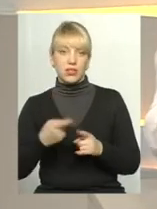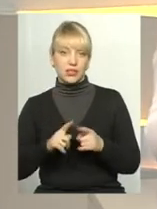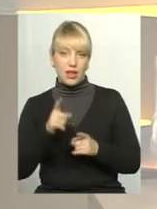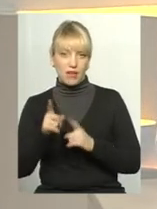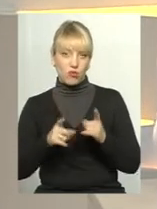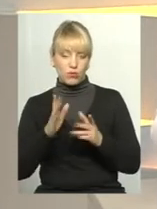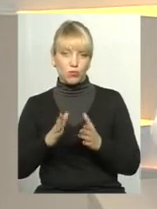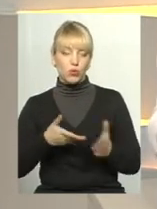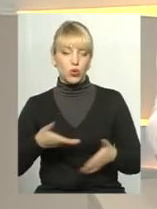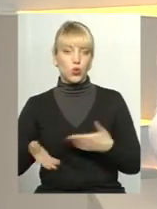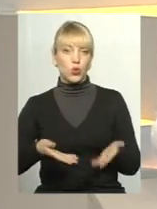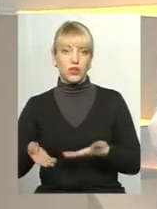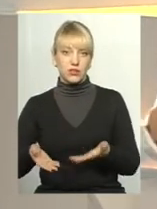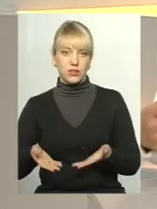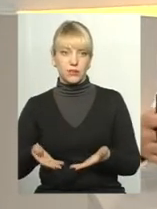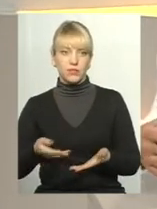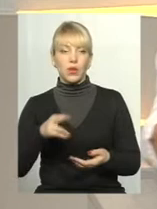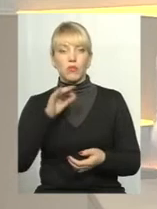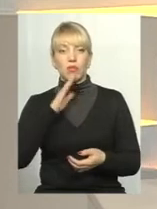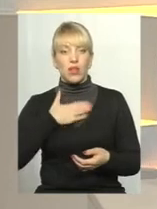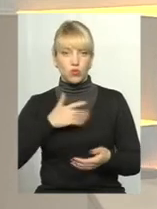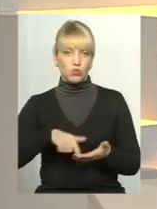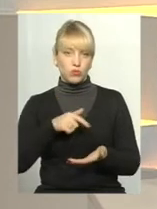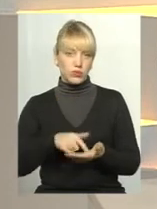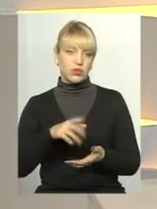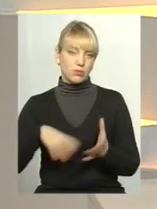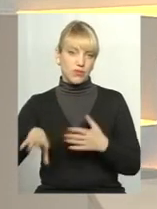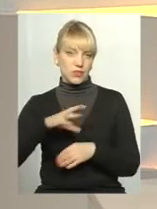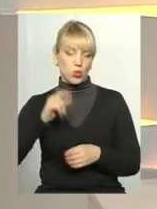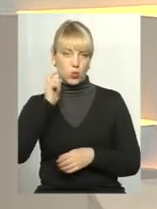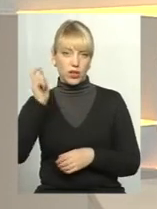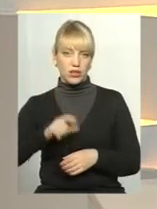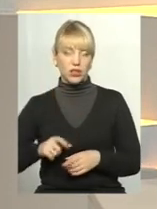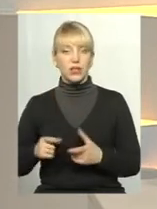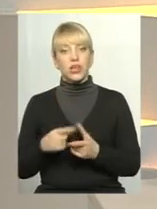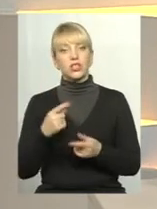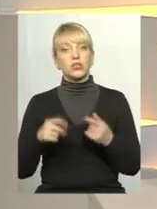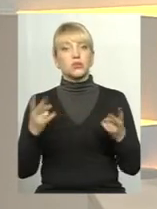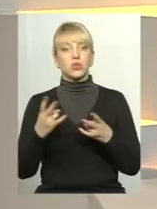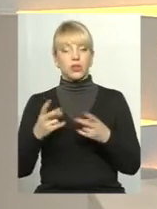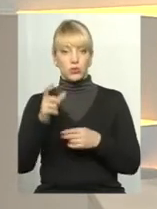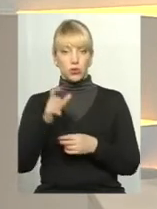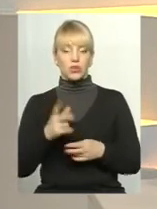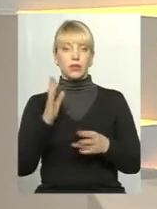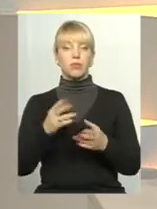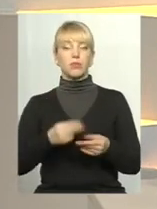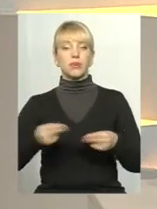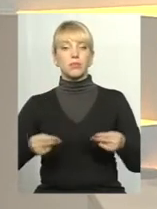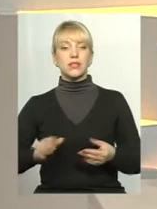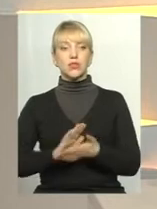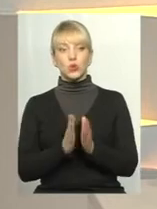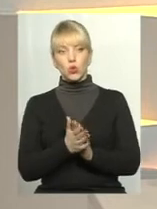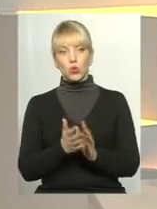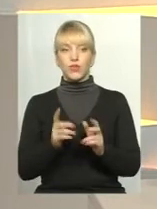рухатись в нашому місті, там надалі, і по всій Україні. Чи потрібно людині буде підписувати договір і